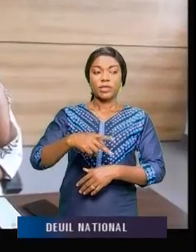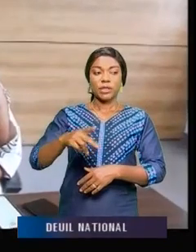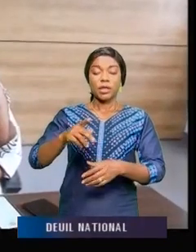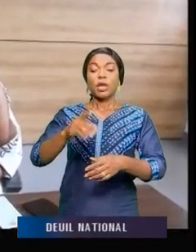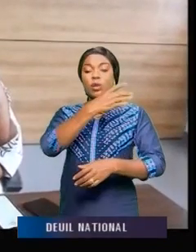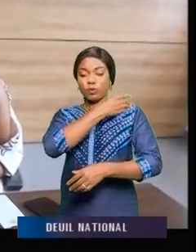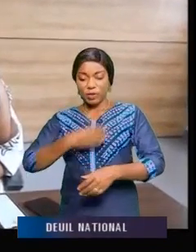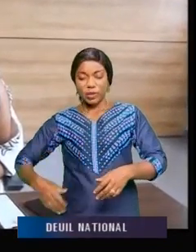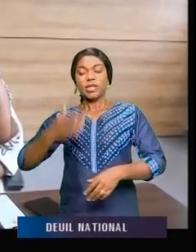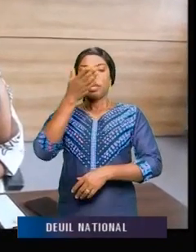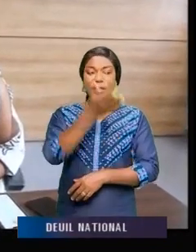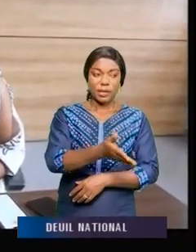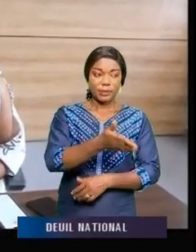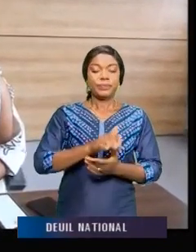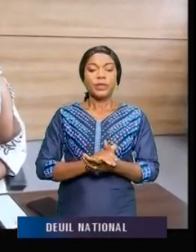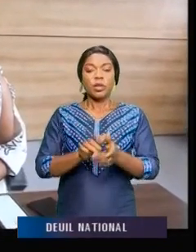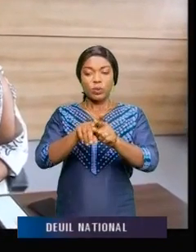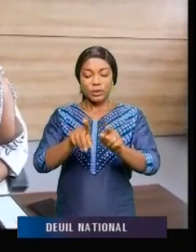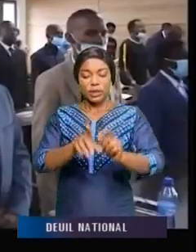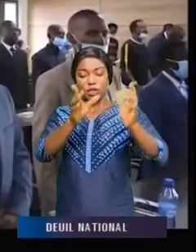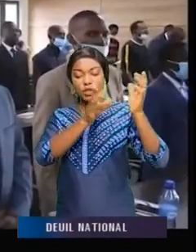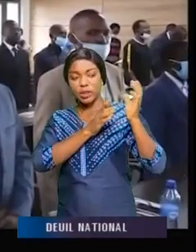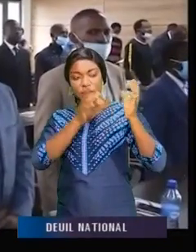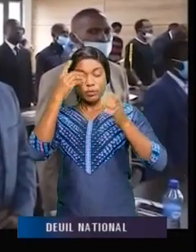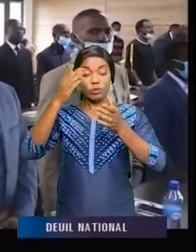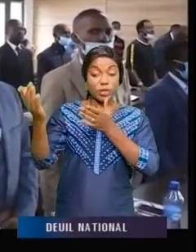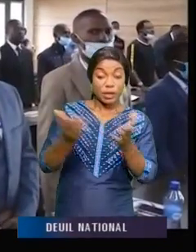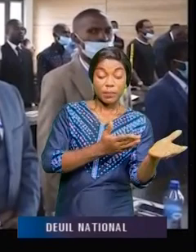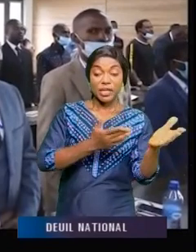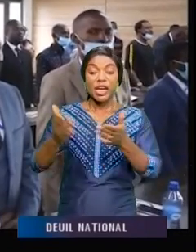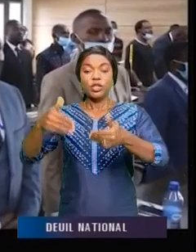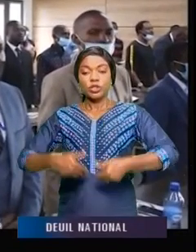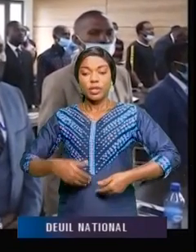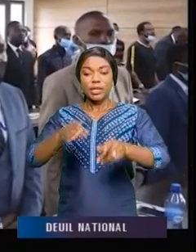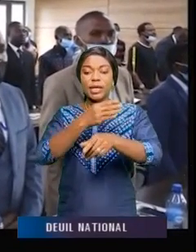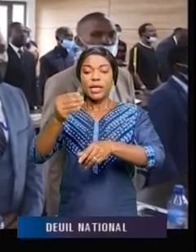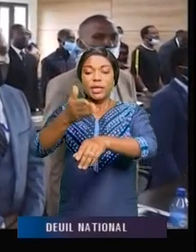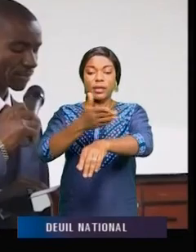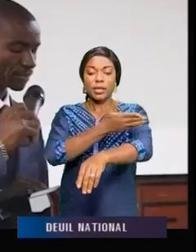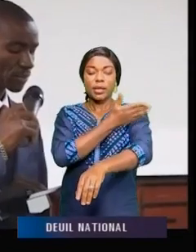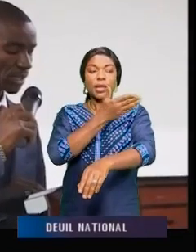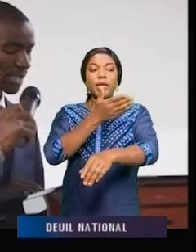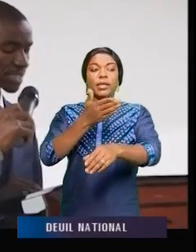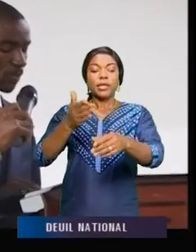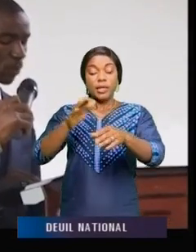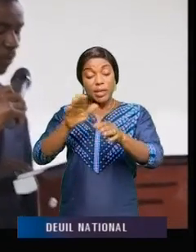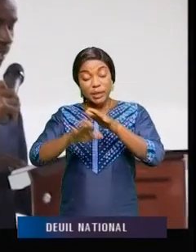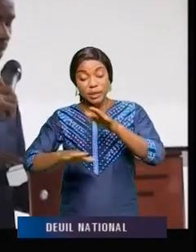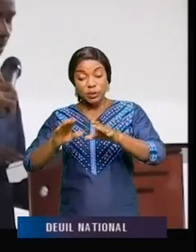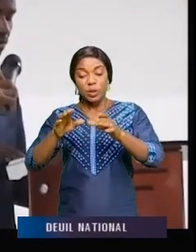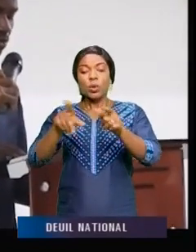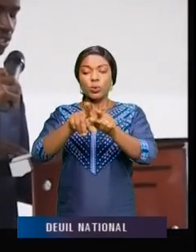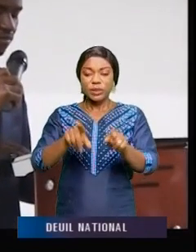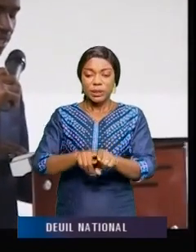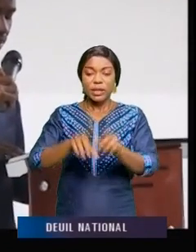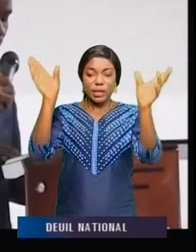général du gouvernement provincial en charge de l'entrepreneuriat des jeunes et l'émergence de la classe moyenne. Le président du CPJ Loi là